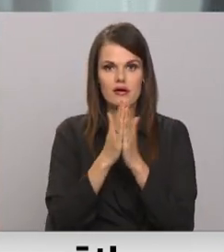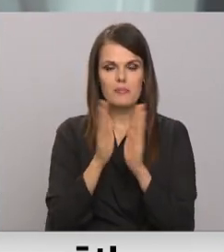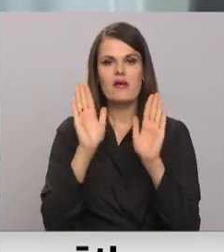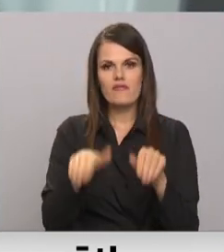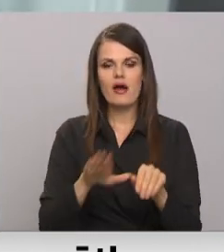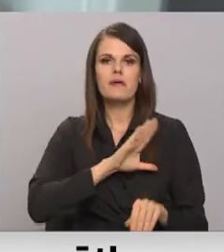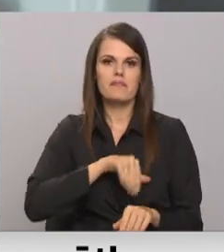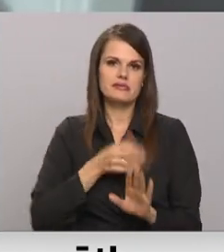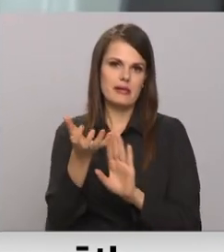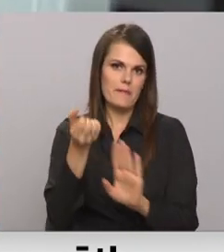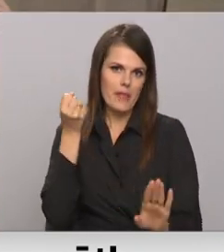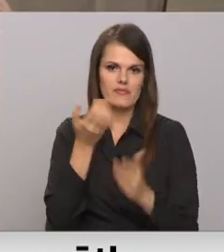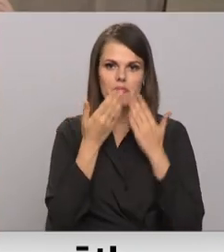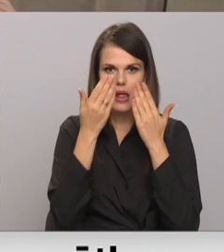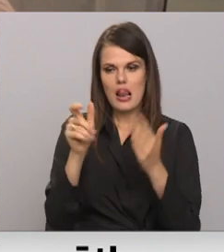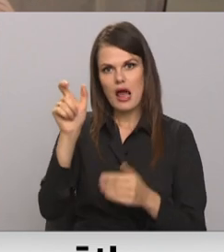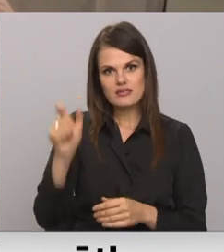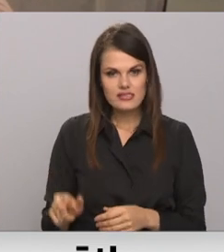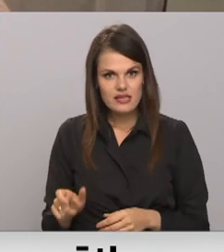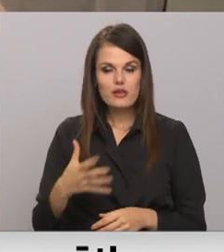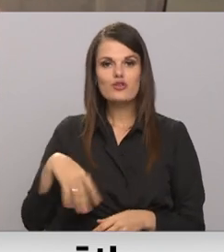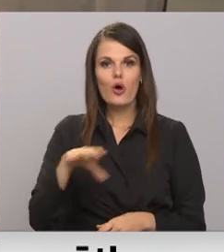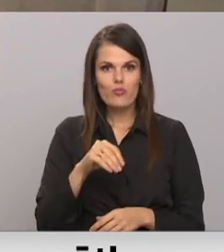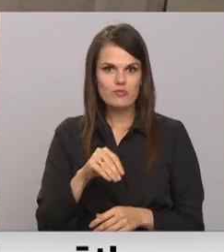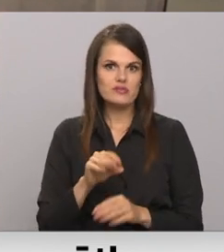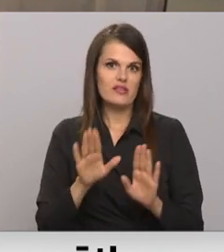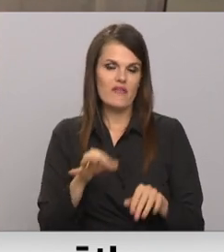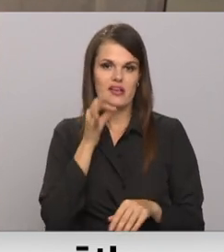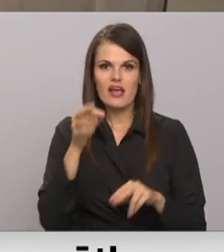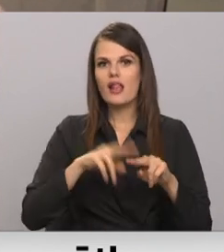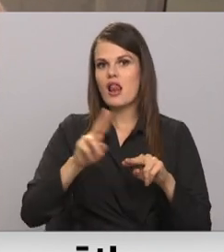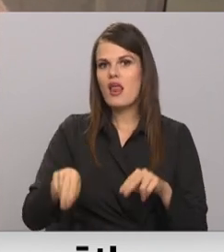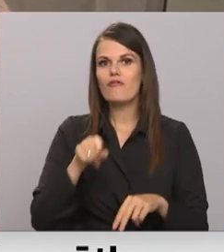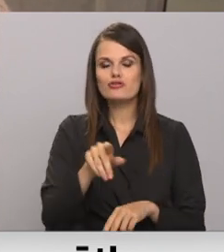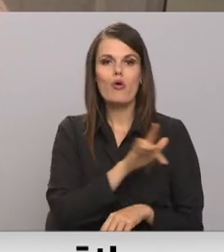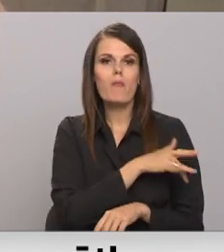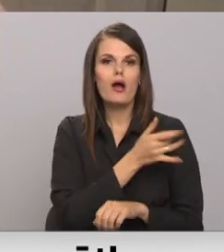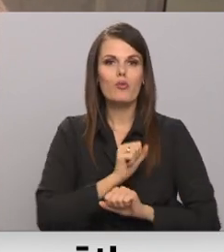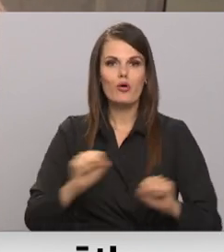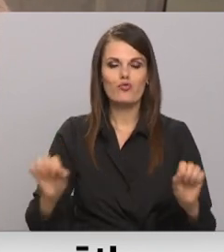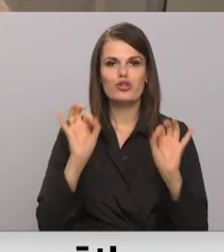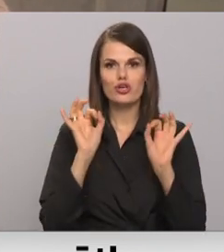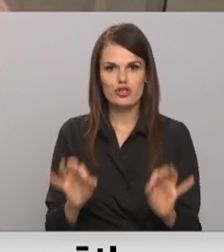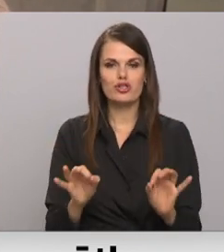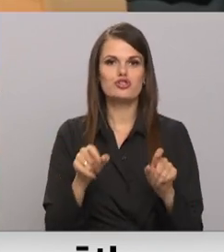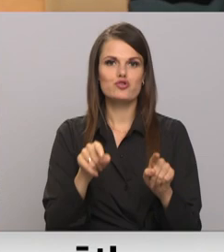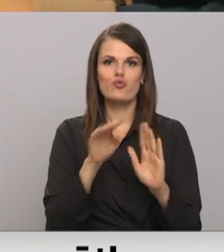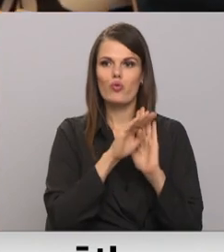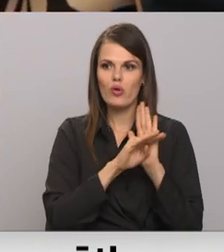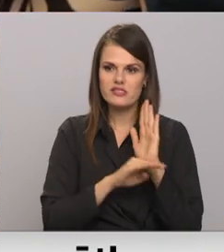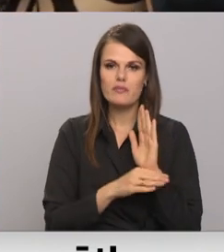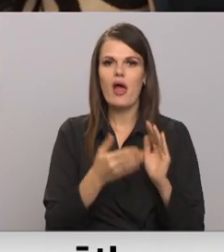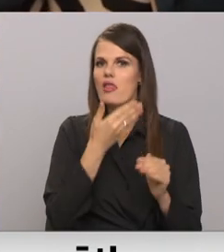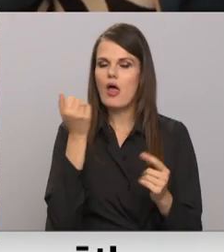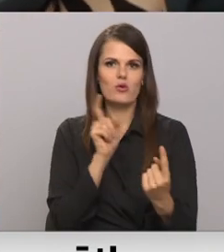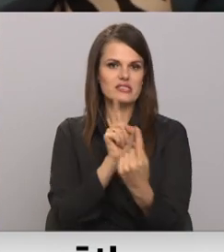var nākt grāmatas izņemt. Mums, ja tādrīkst teikt, ļāva šo pakalpojumu nodrošināt tieši ar šo nosacījumu, ka nenotiek